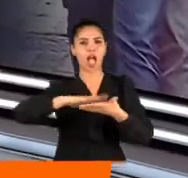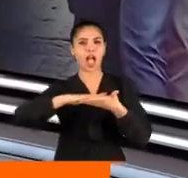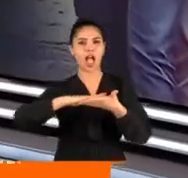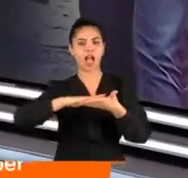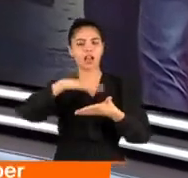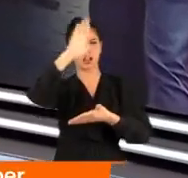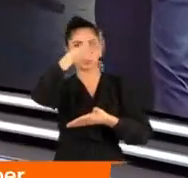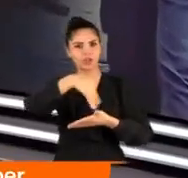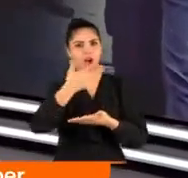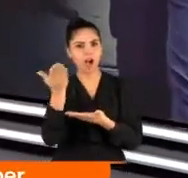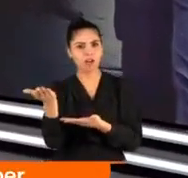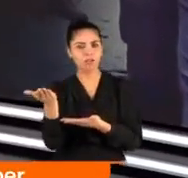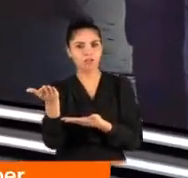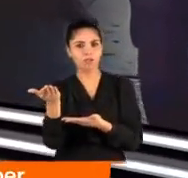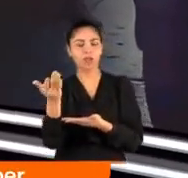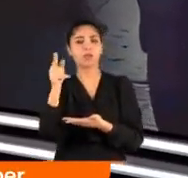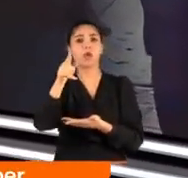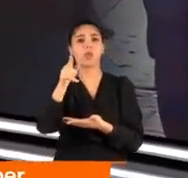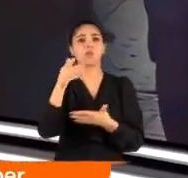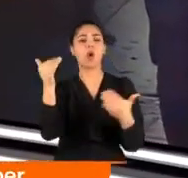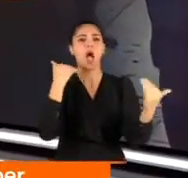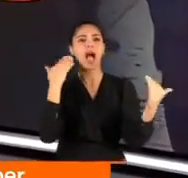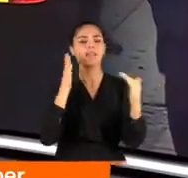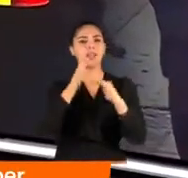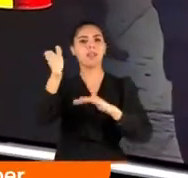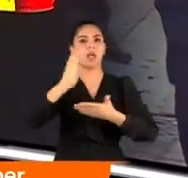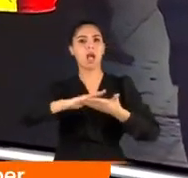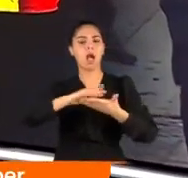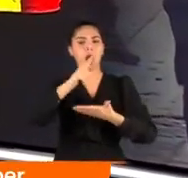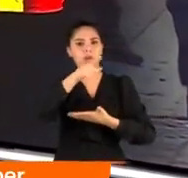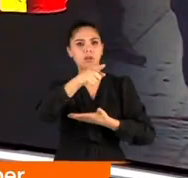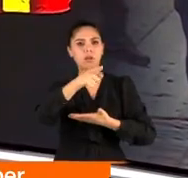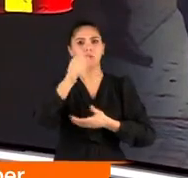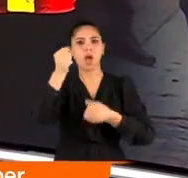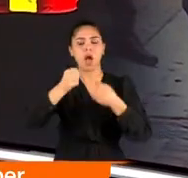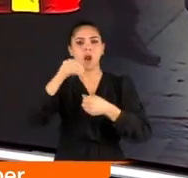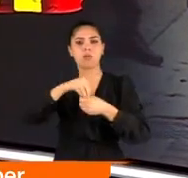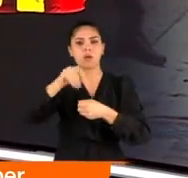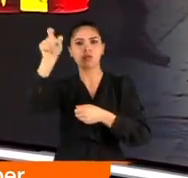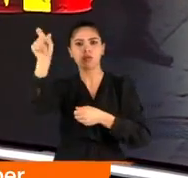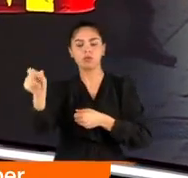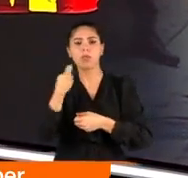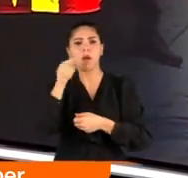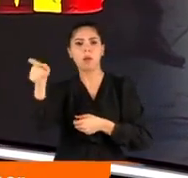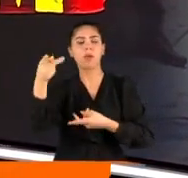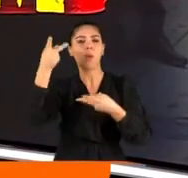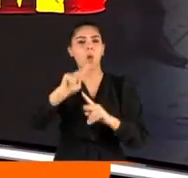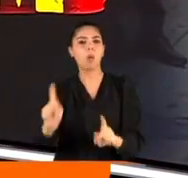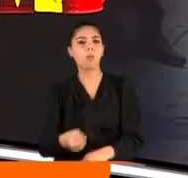çağırdı yanına. Verdiği adrese giden arkadaşı onu aracının içinde cansız buldu.